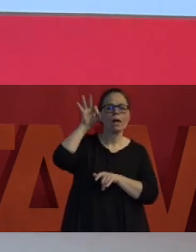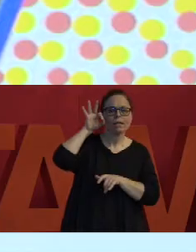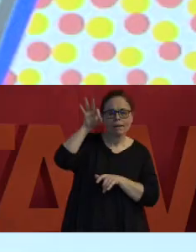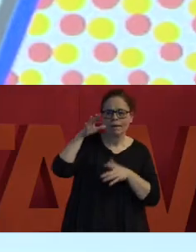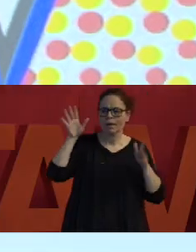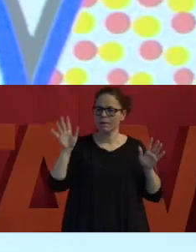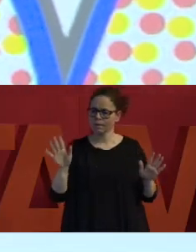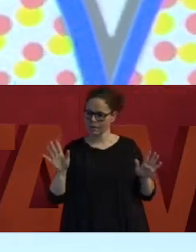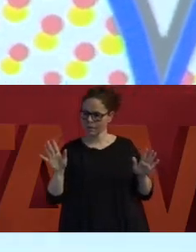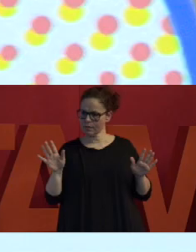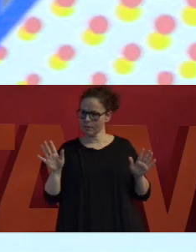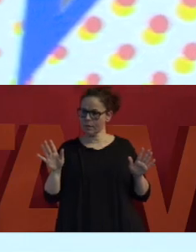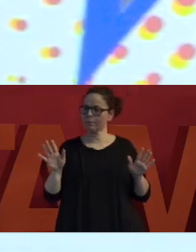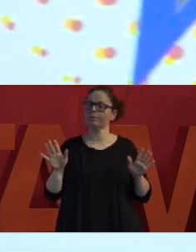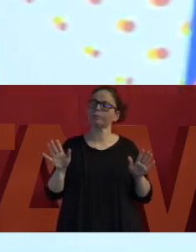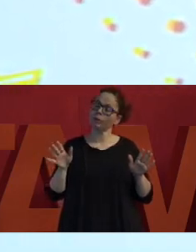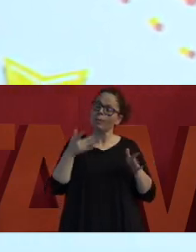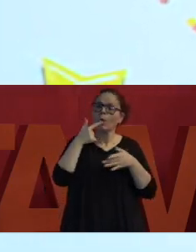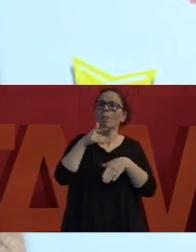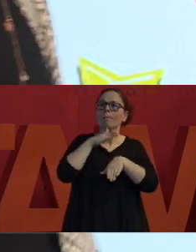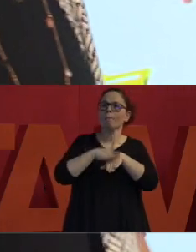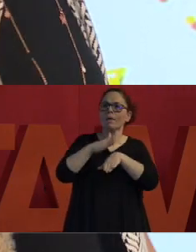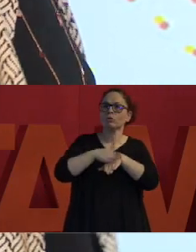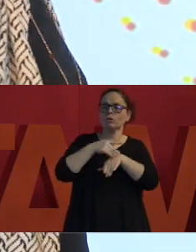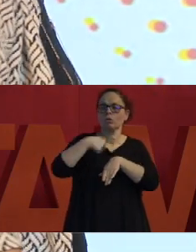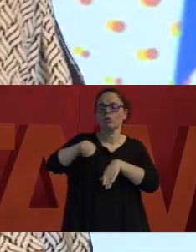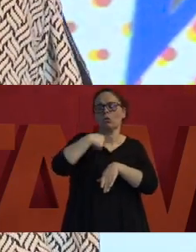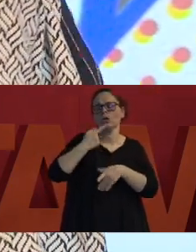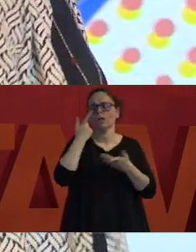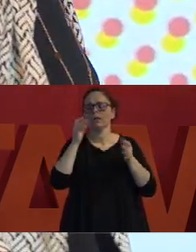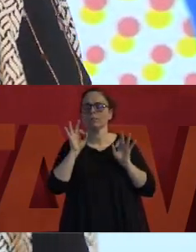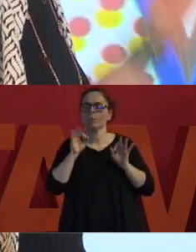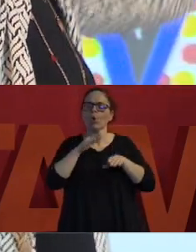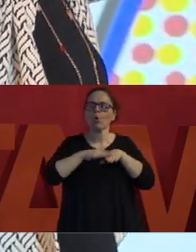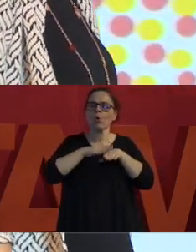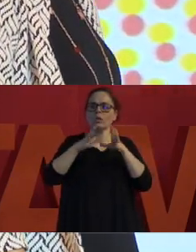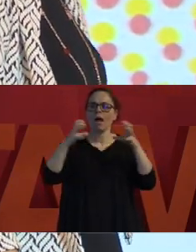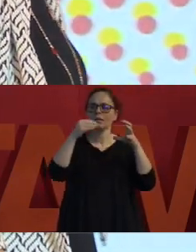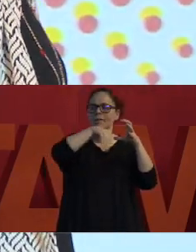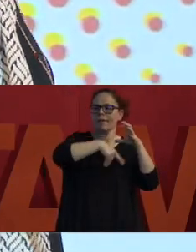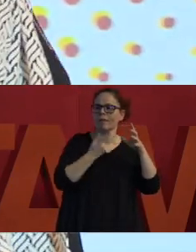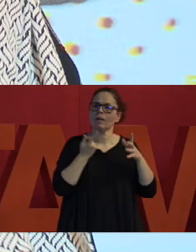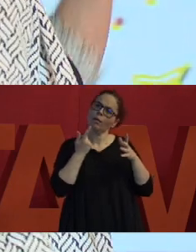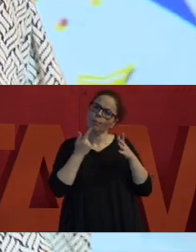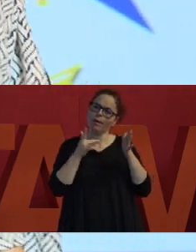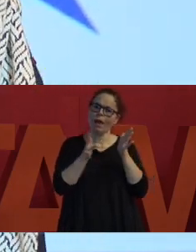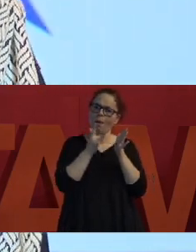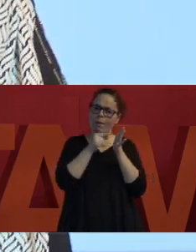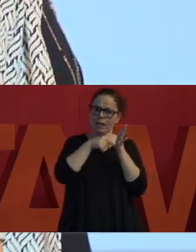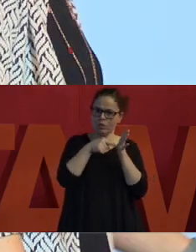rugby ed è anche una delle metodologie agile che stiamo utilizzando qui in azienda per sviluppare alcune delle nostre nuove applicazioni.